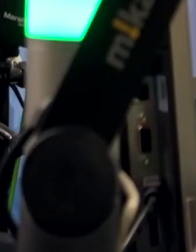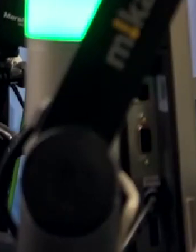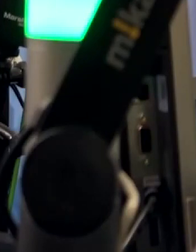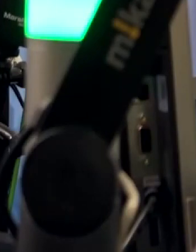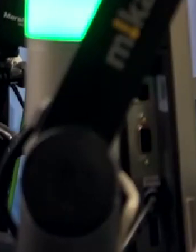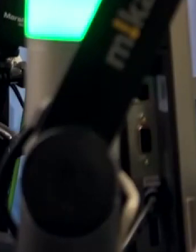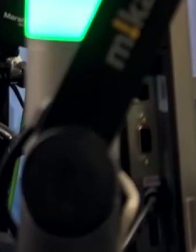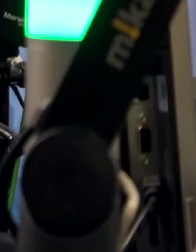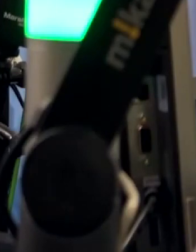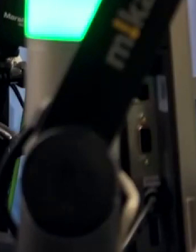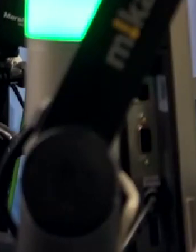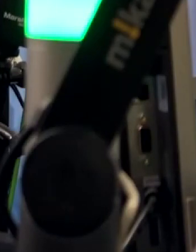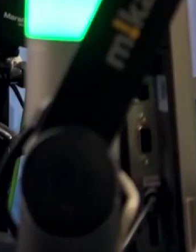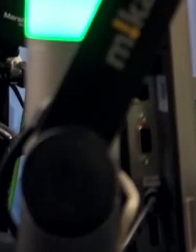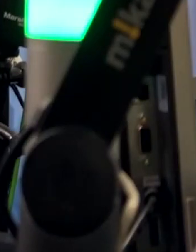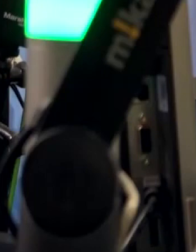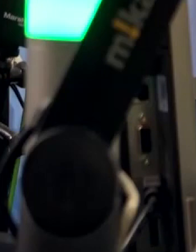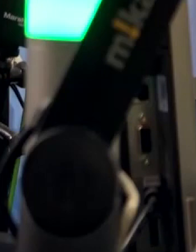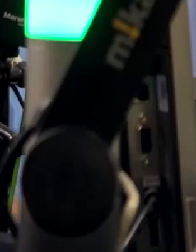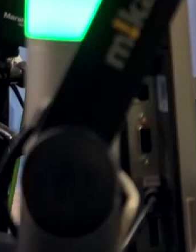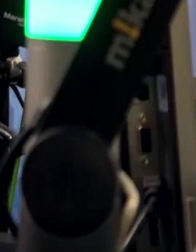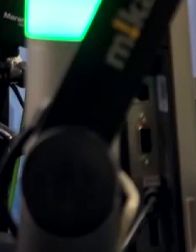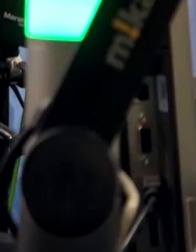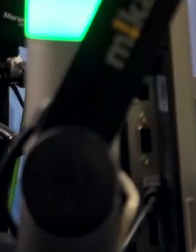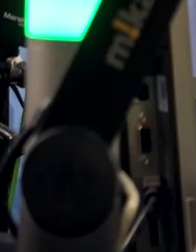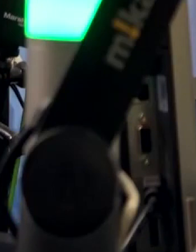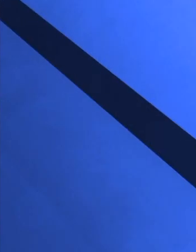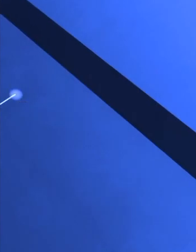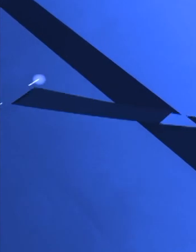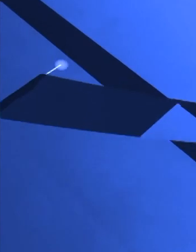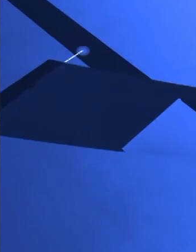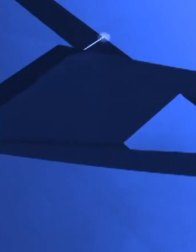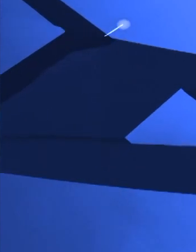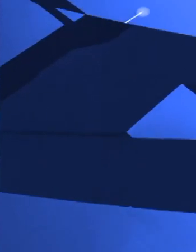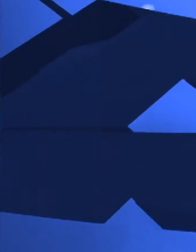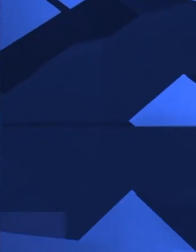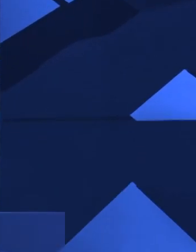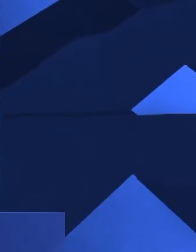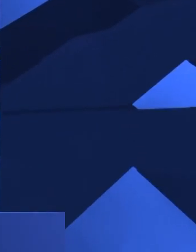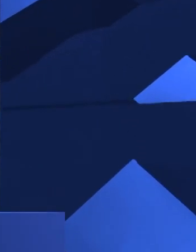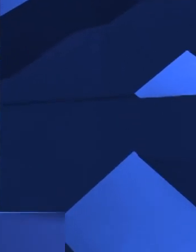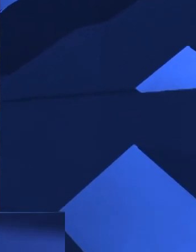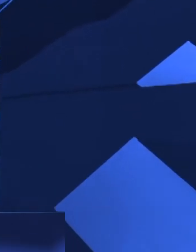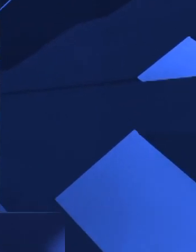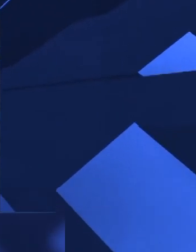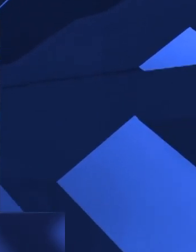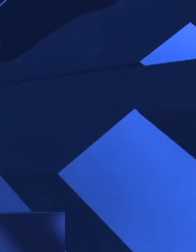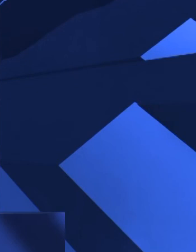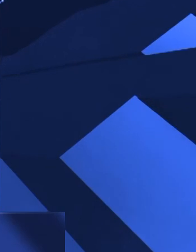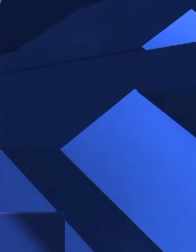helyzetmegoldása érdekében rendeletet alkotott. Ennek értelmében hétfőtől díjmentes a közterületi parkolás